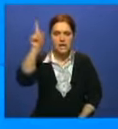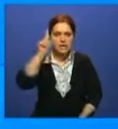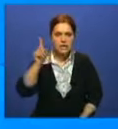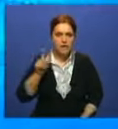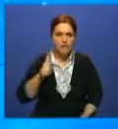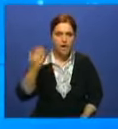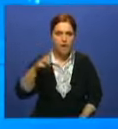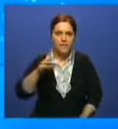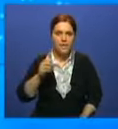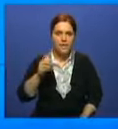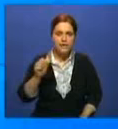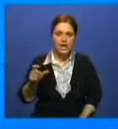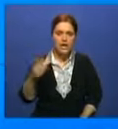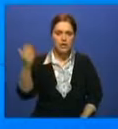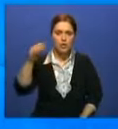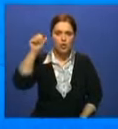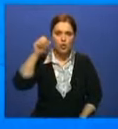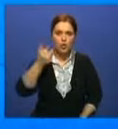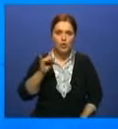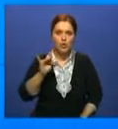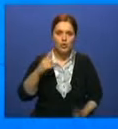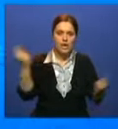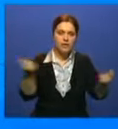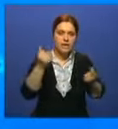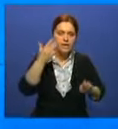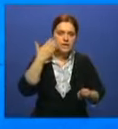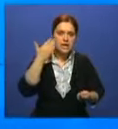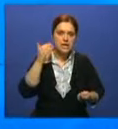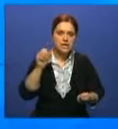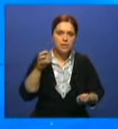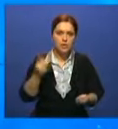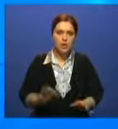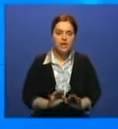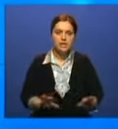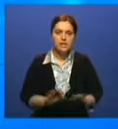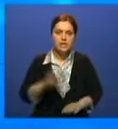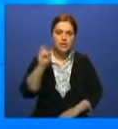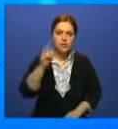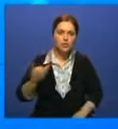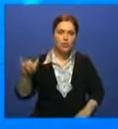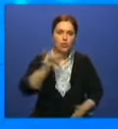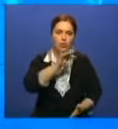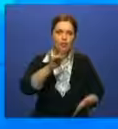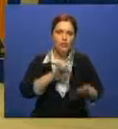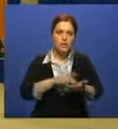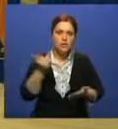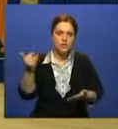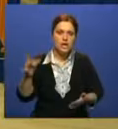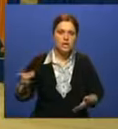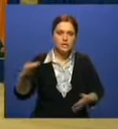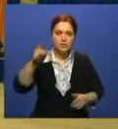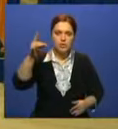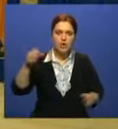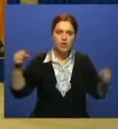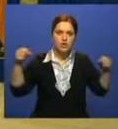Песоха, традиционной уйгурской свадьбы и татарского Сабантоя рассказали дети в Уральске. Здесь в рамках республиканского слета